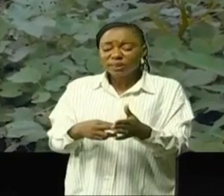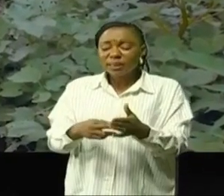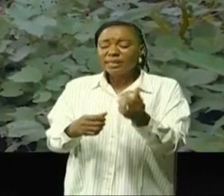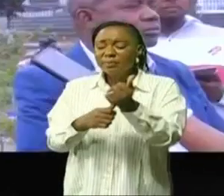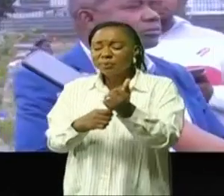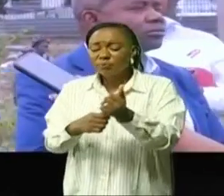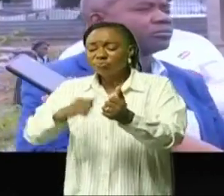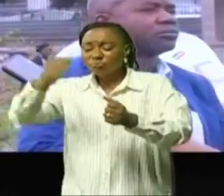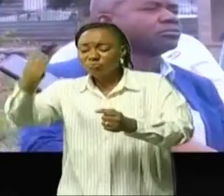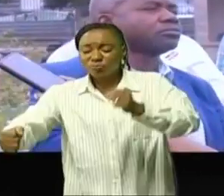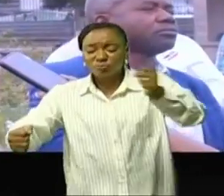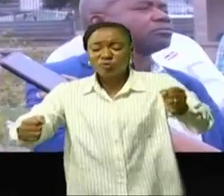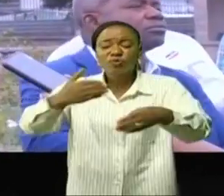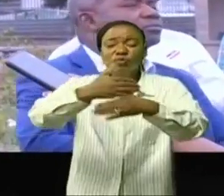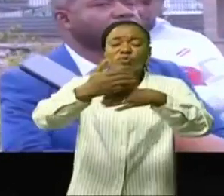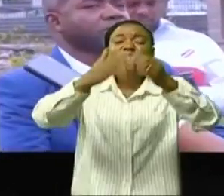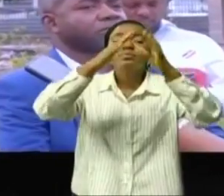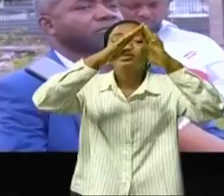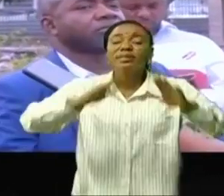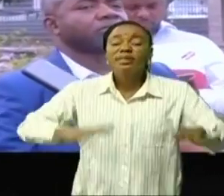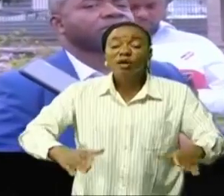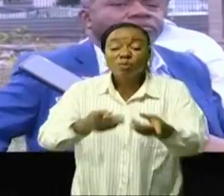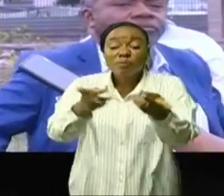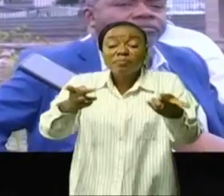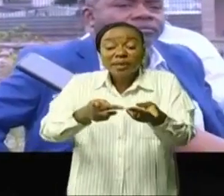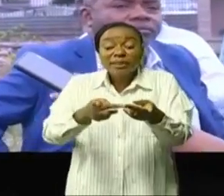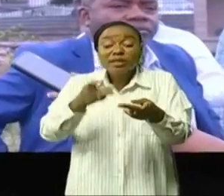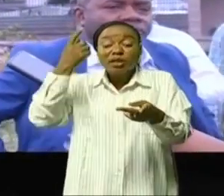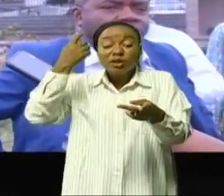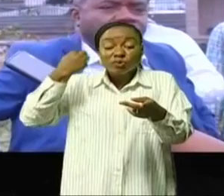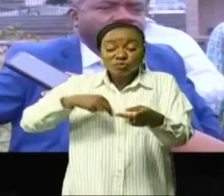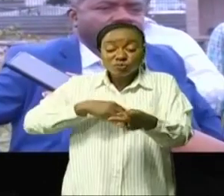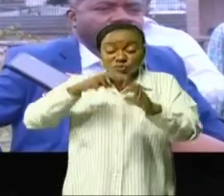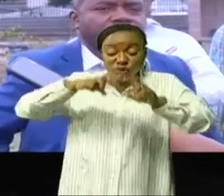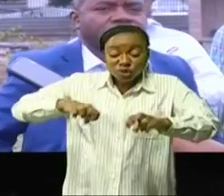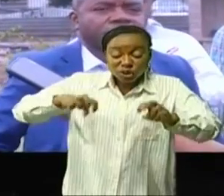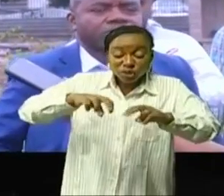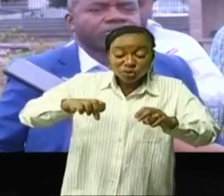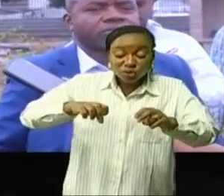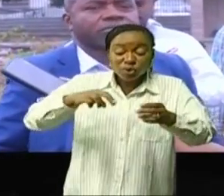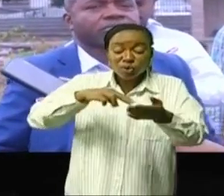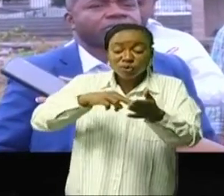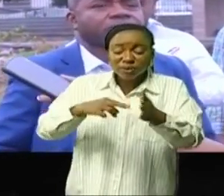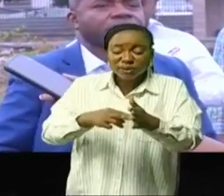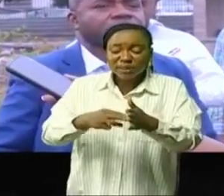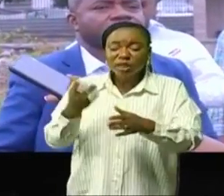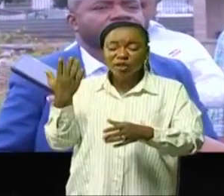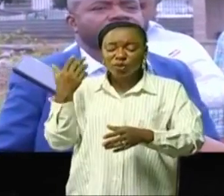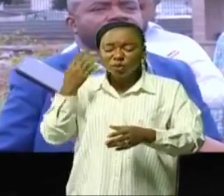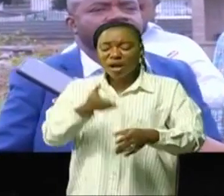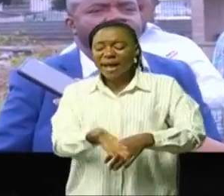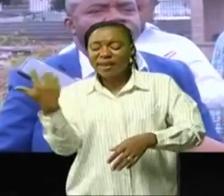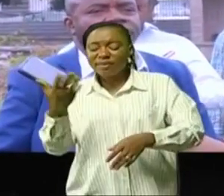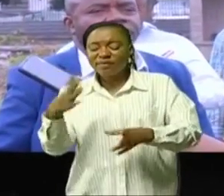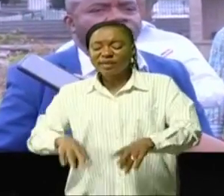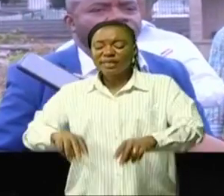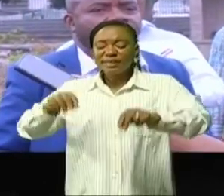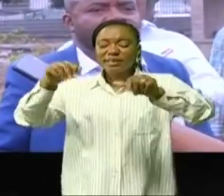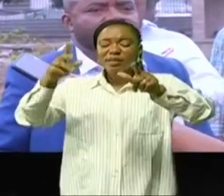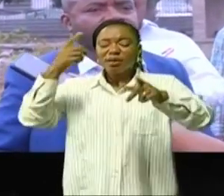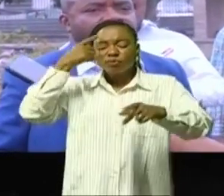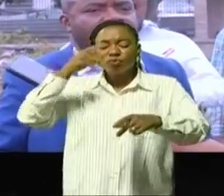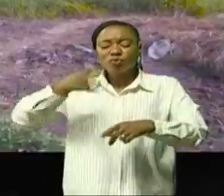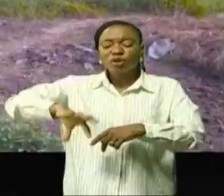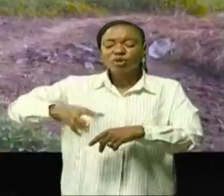des bornes on va construire des maisons là où nous devons en principe enlever le sable pour que l'usine continue à avoir sa